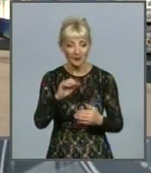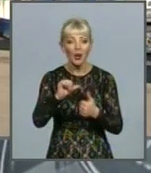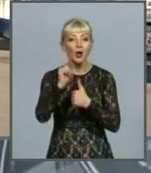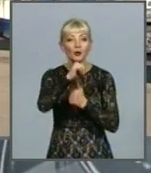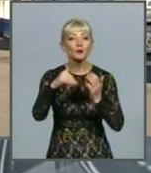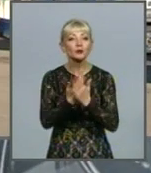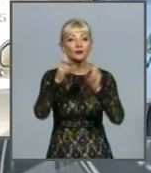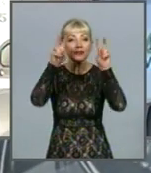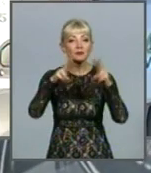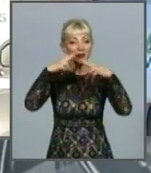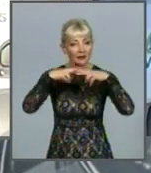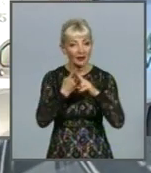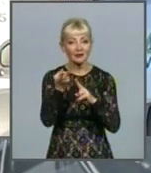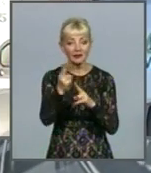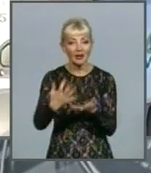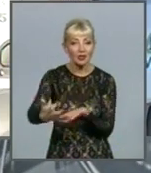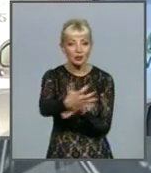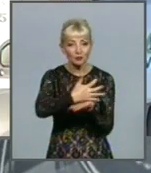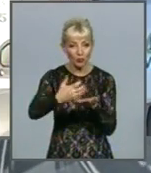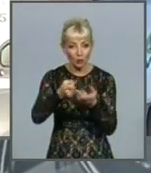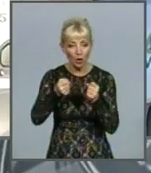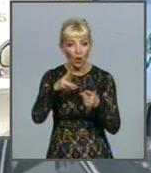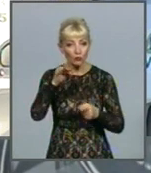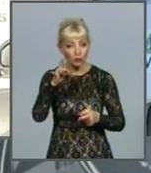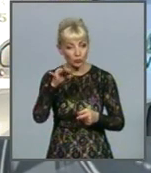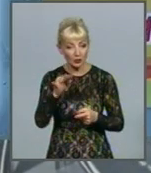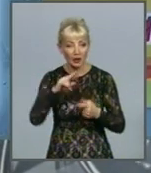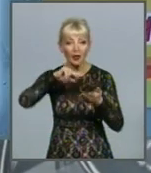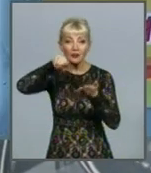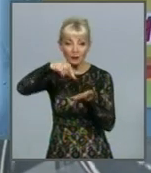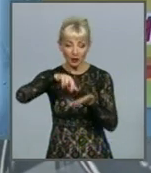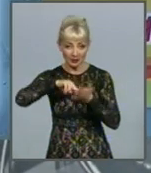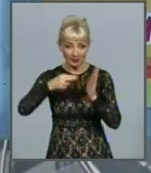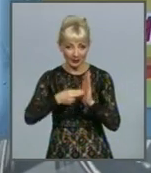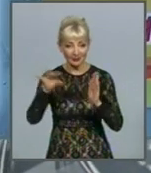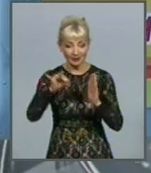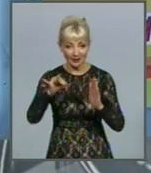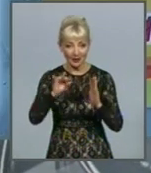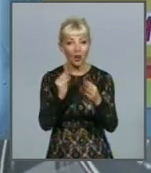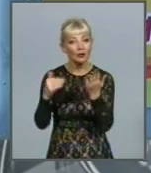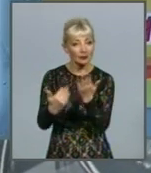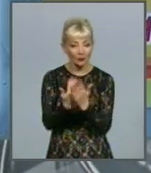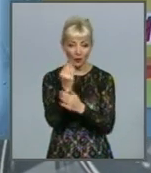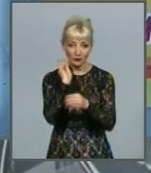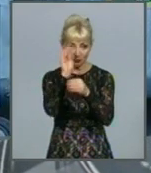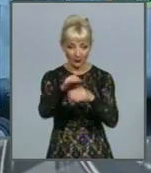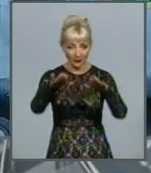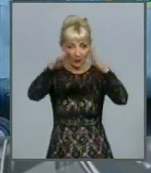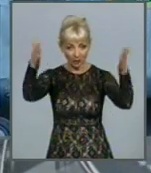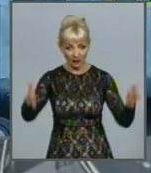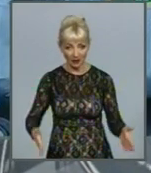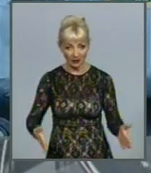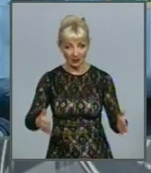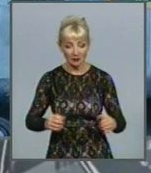спецтехніки для збору твердих відходів, у місті планують оновити і контейнерний парк. Лесі Кобилюк та Ігор